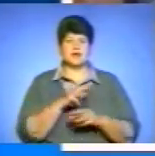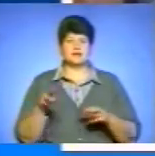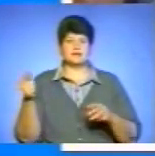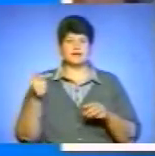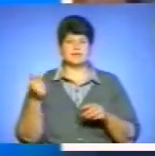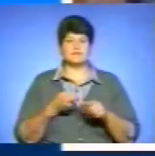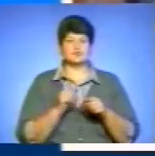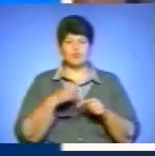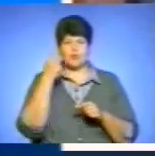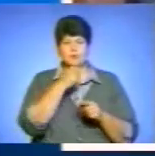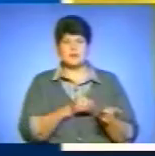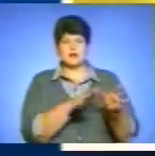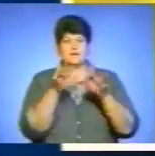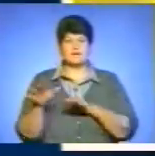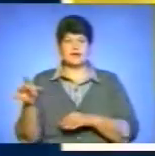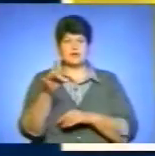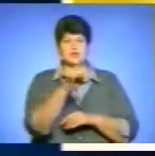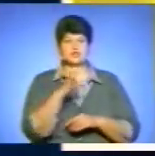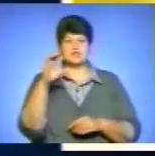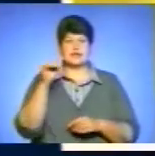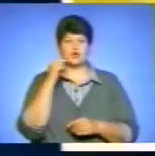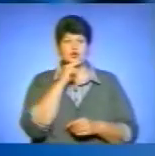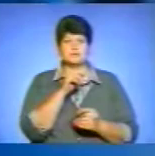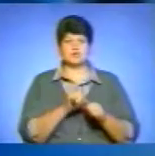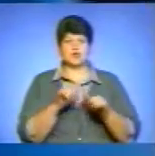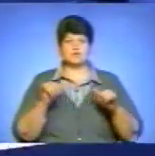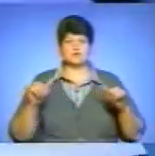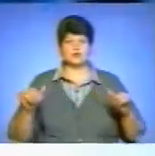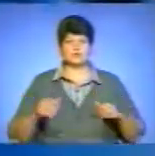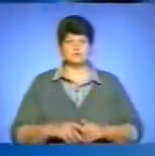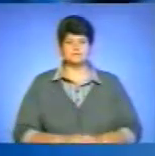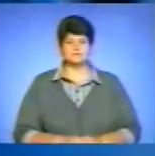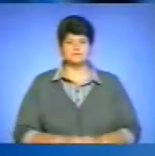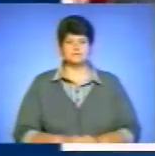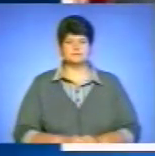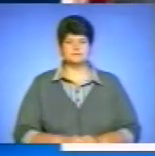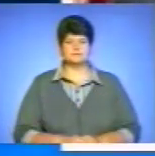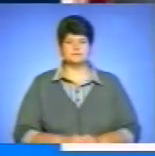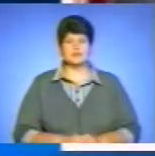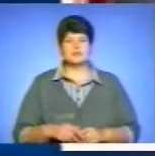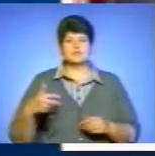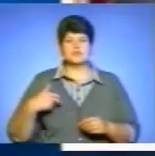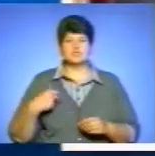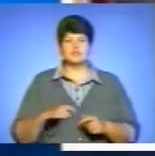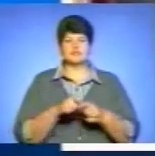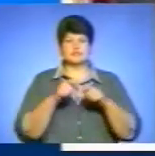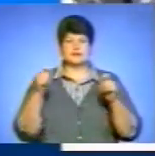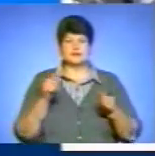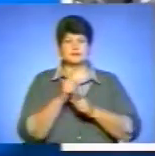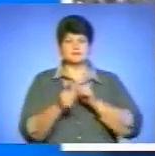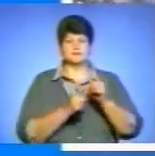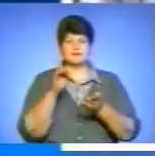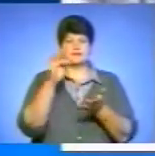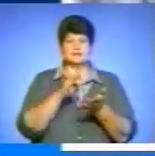року уряд перерахував регіонам на соціально-економічний розвиток. У Заліщиках відкрили реконструйовану